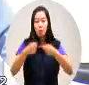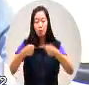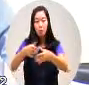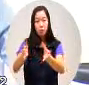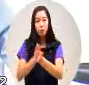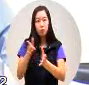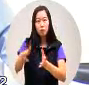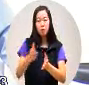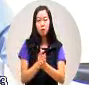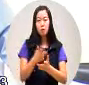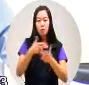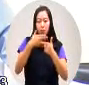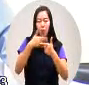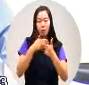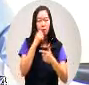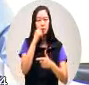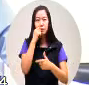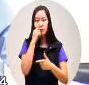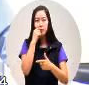了困境